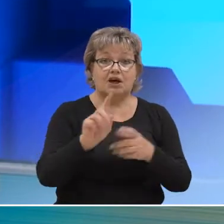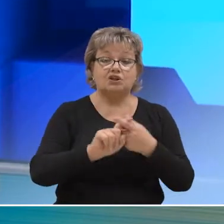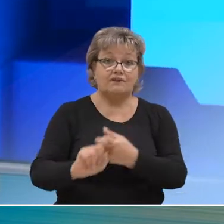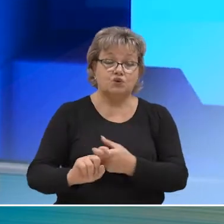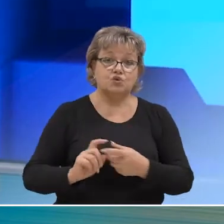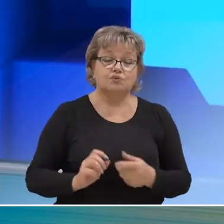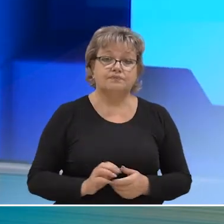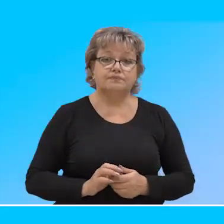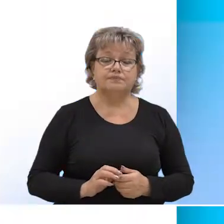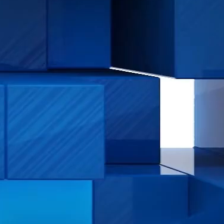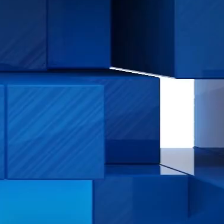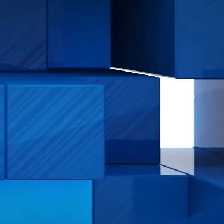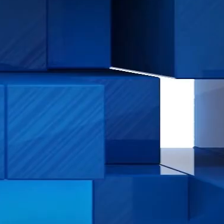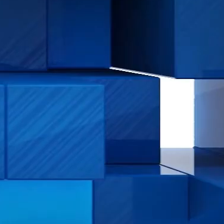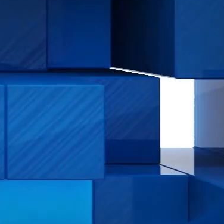статистика по коронавирусу.